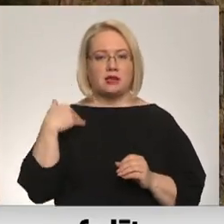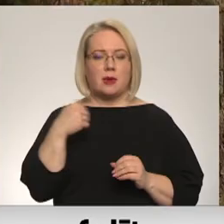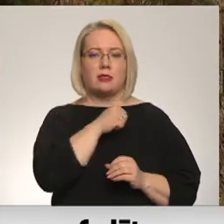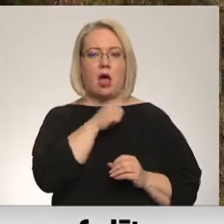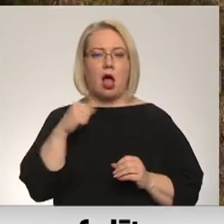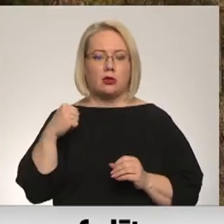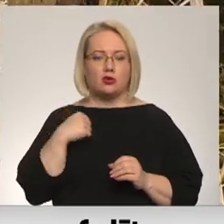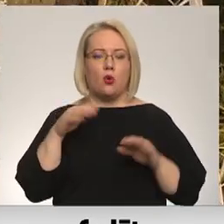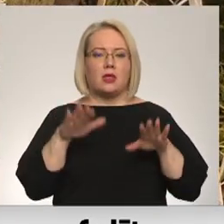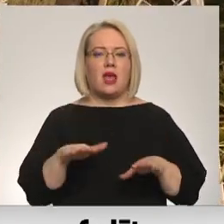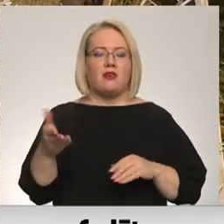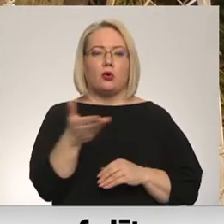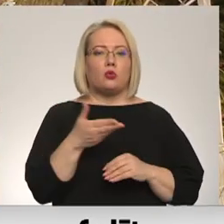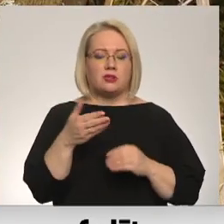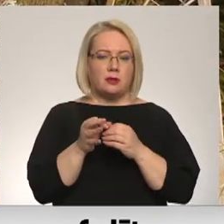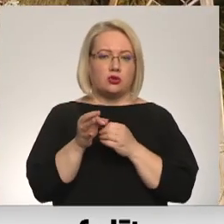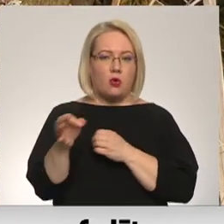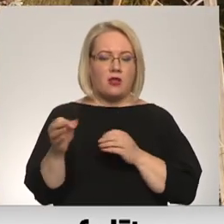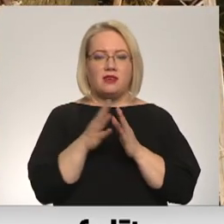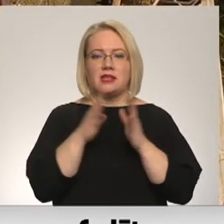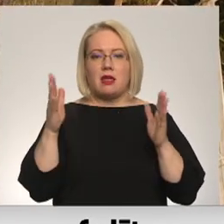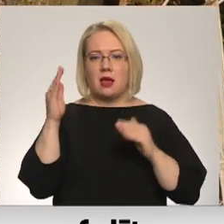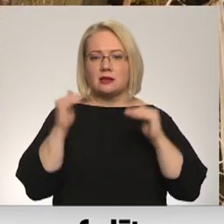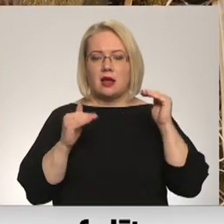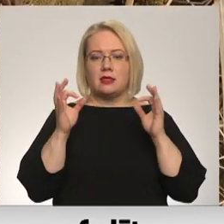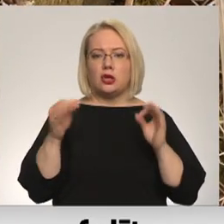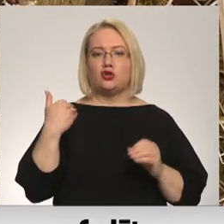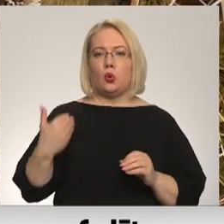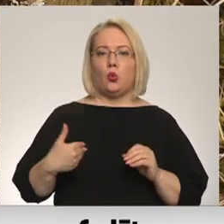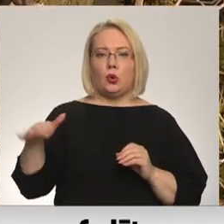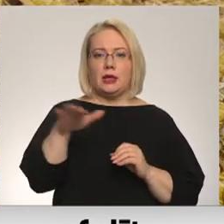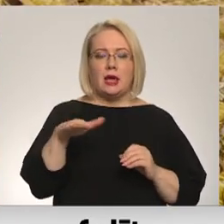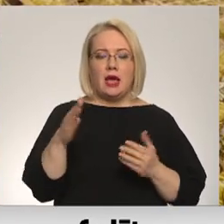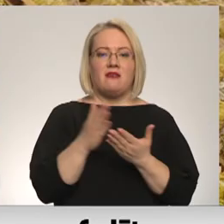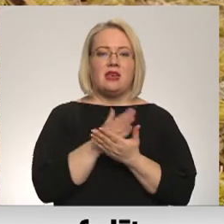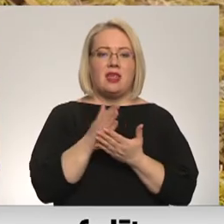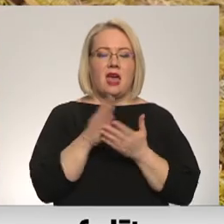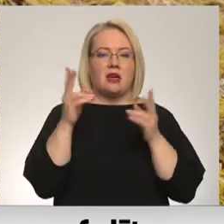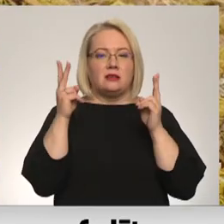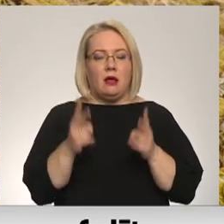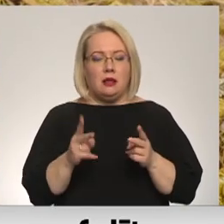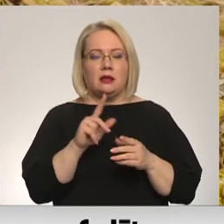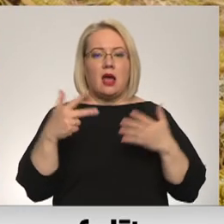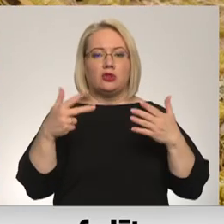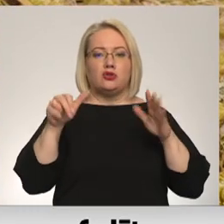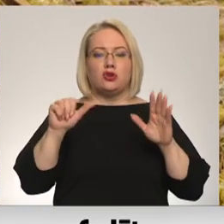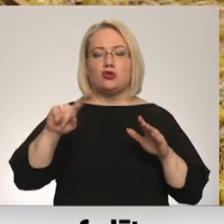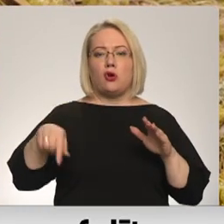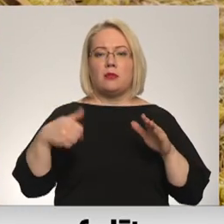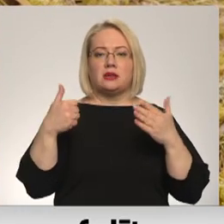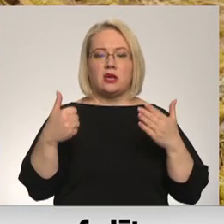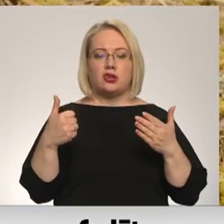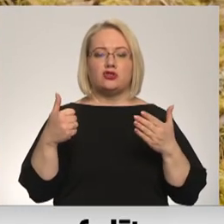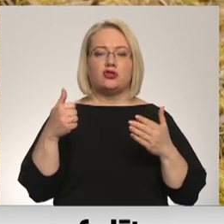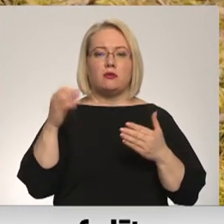dienvit kurzemes novadi. Visaugstākais rādītājs ir kuldīgas nomadā. Vidējais gadījums skaits ir 86,6 uz 100